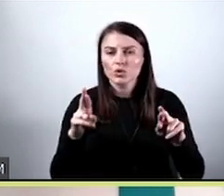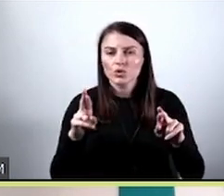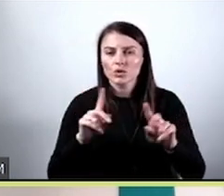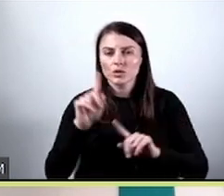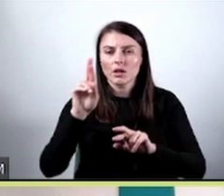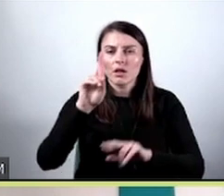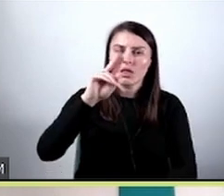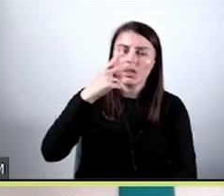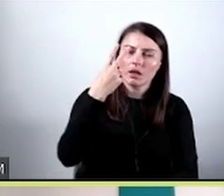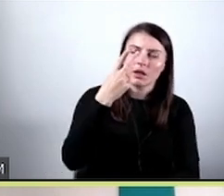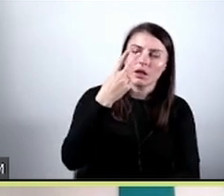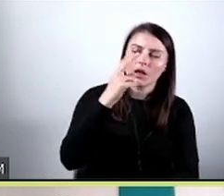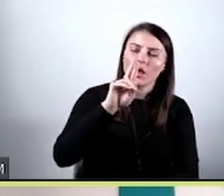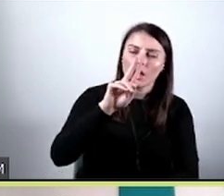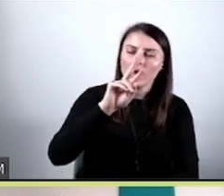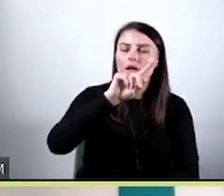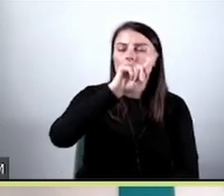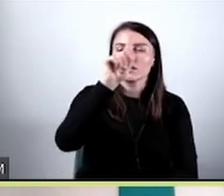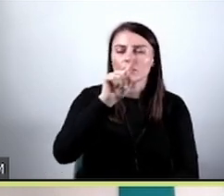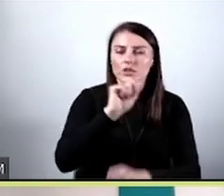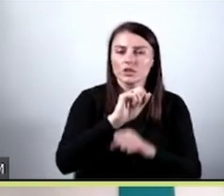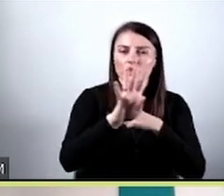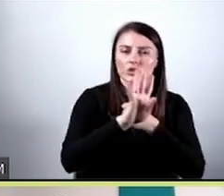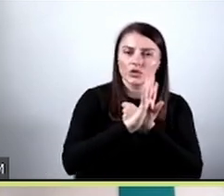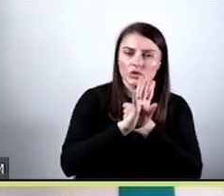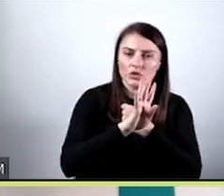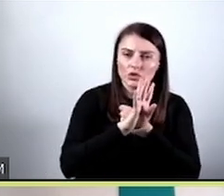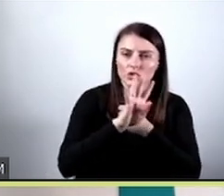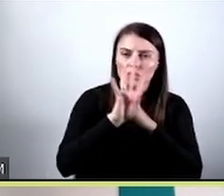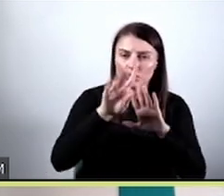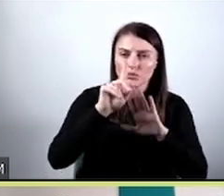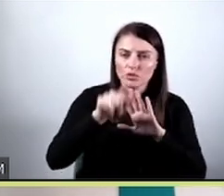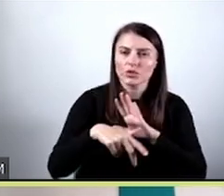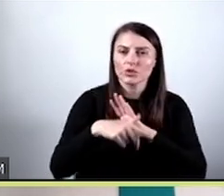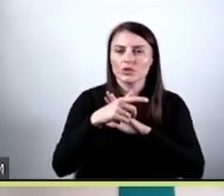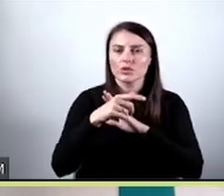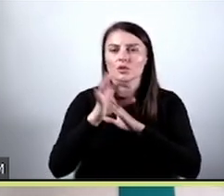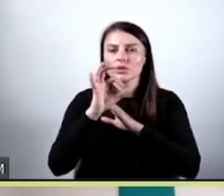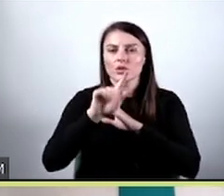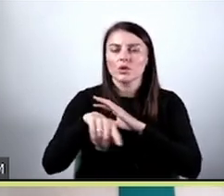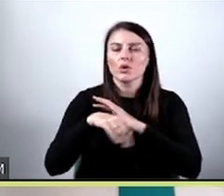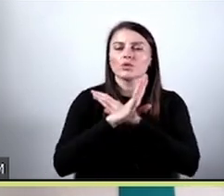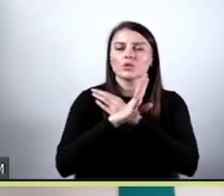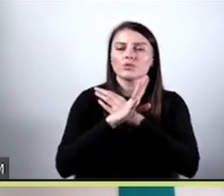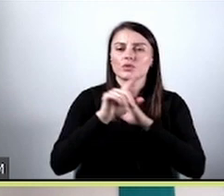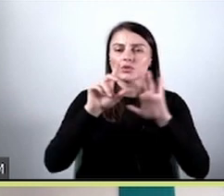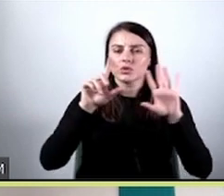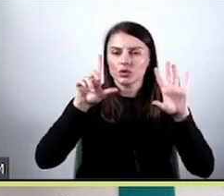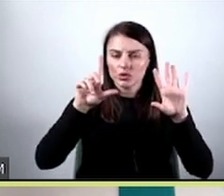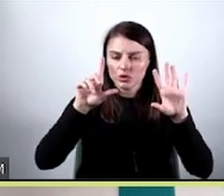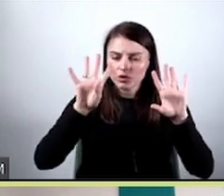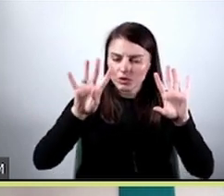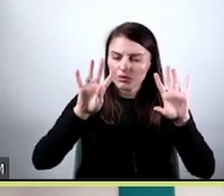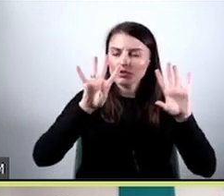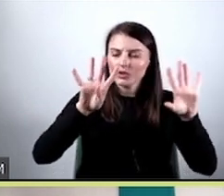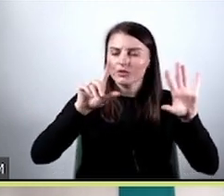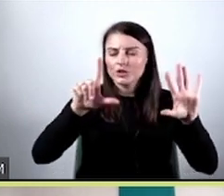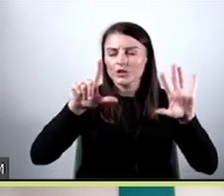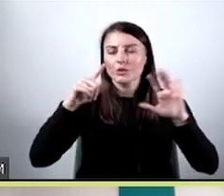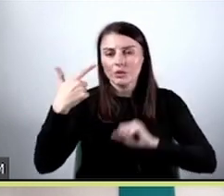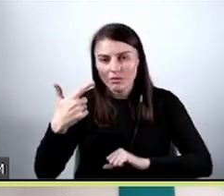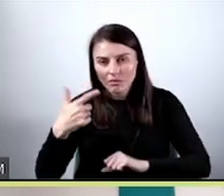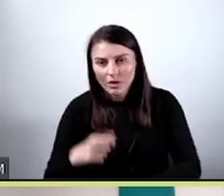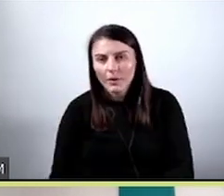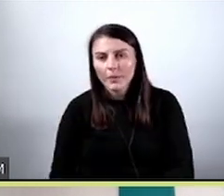kwadrat na zbiorze treningowym wynosi 9,73 dziesięciotysięczne, a na zbiorze testowym zaledwie o